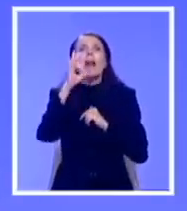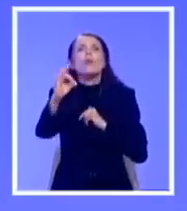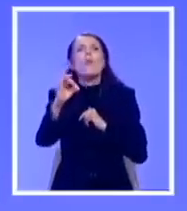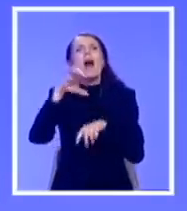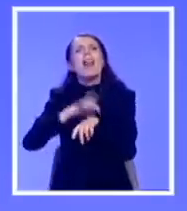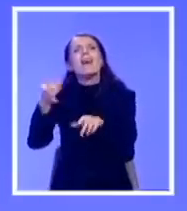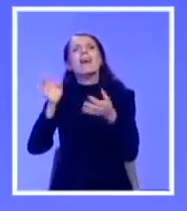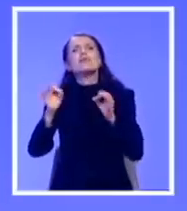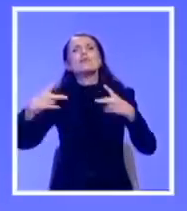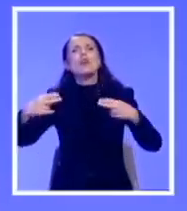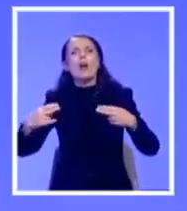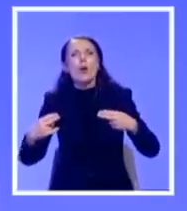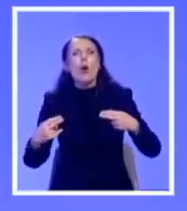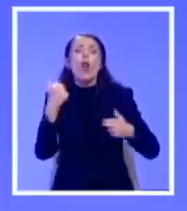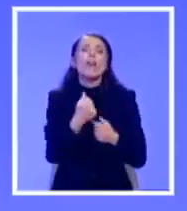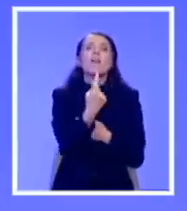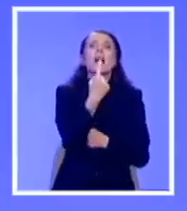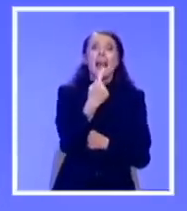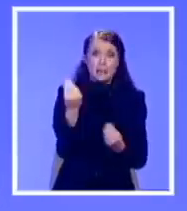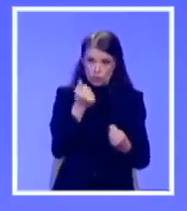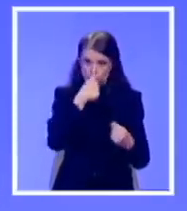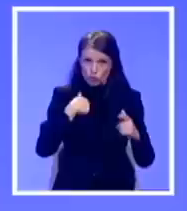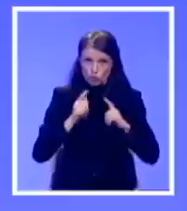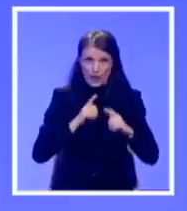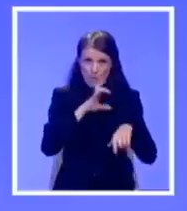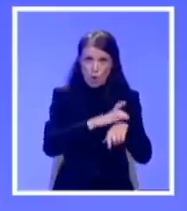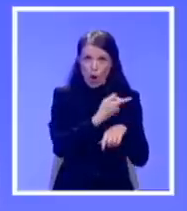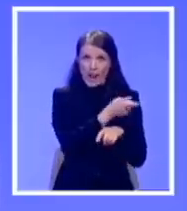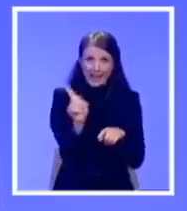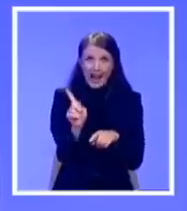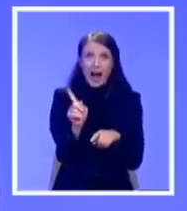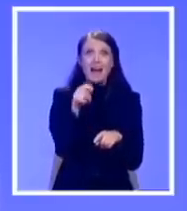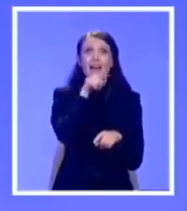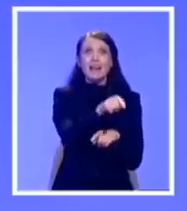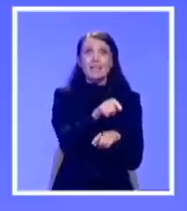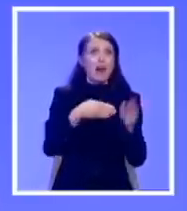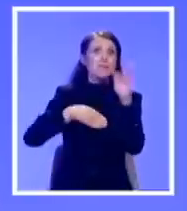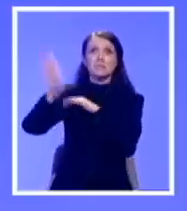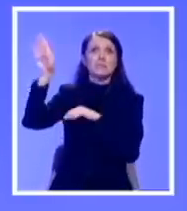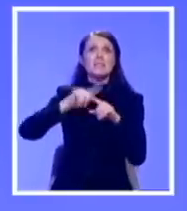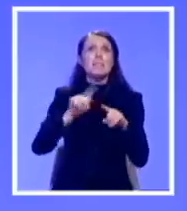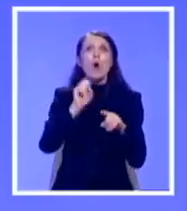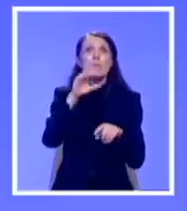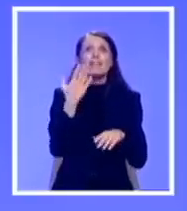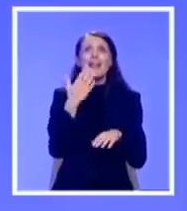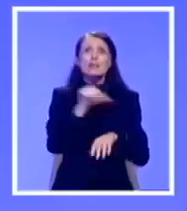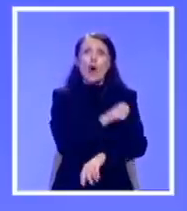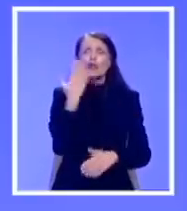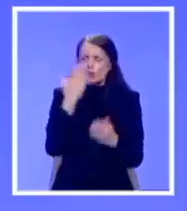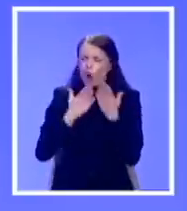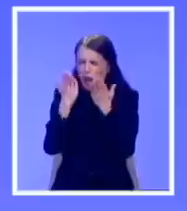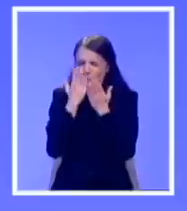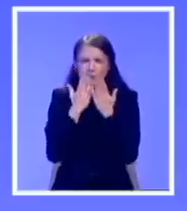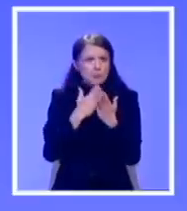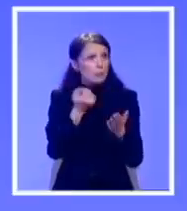Da svako koji obuko beli mantil ode iz države zato što ih nakon 15 godina školovanja neko ponižava malom platu? Što je važnije? Da povećamo plate